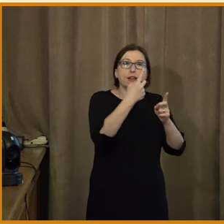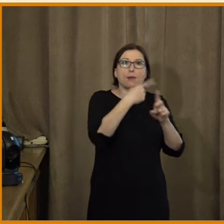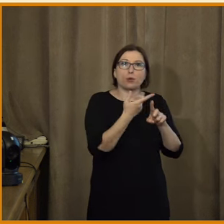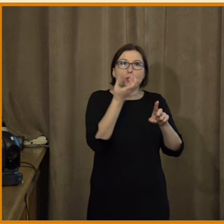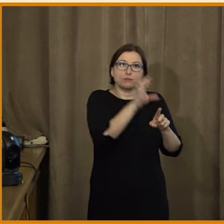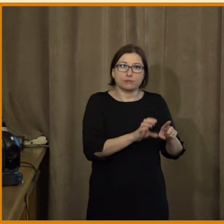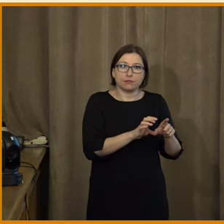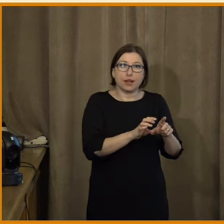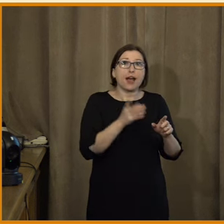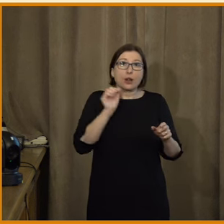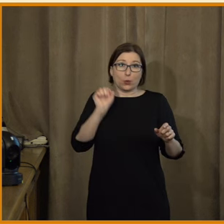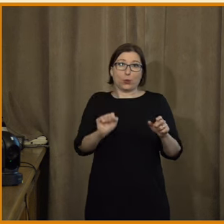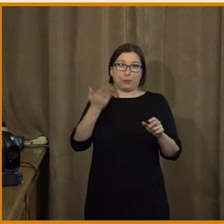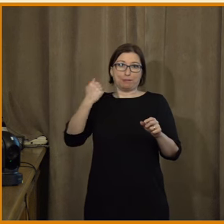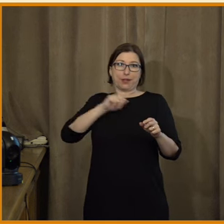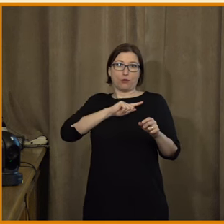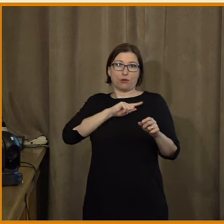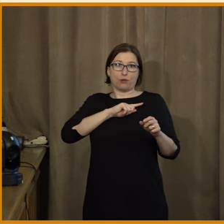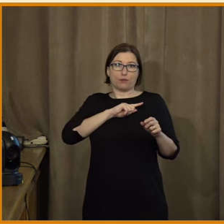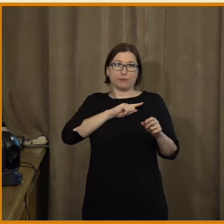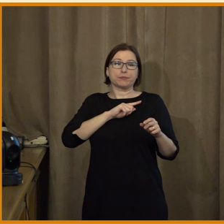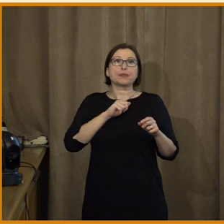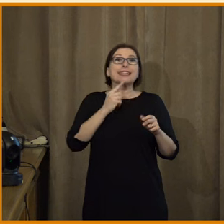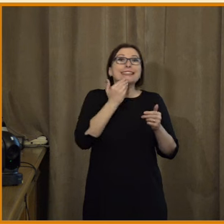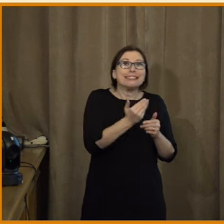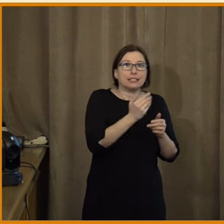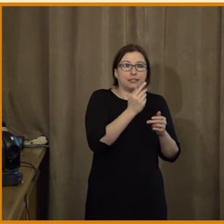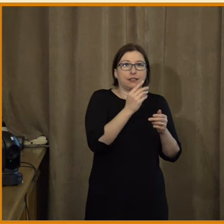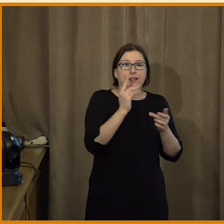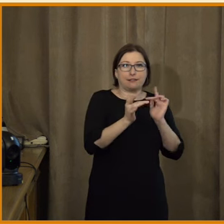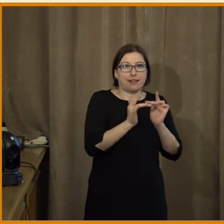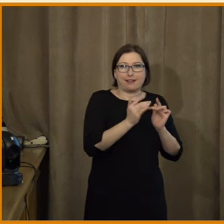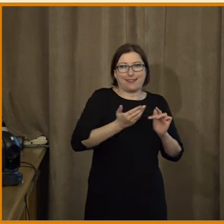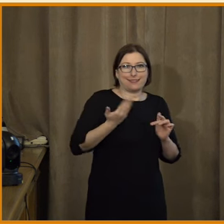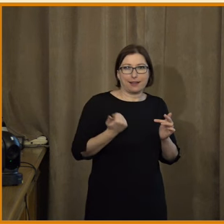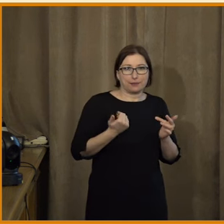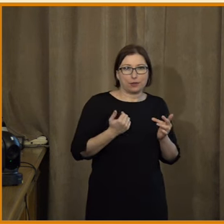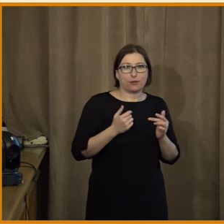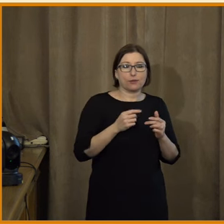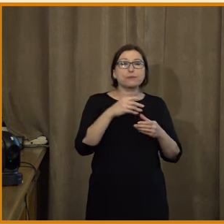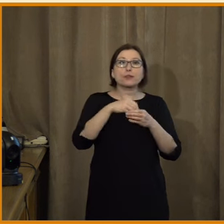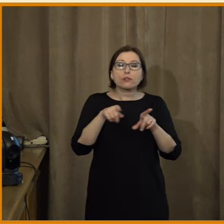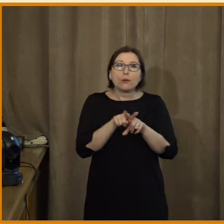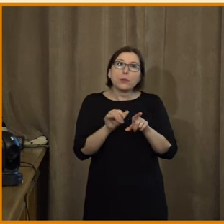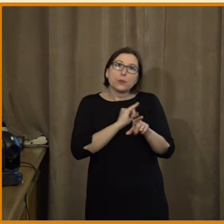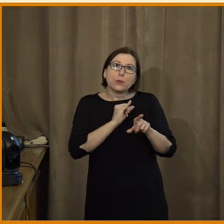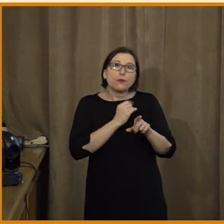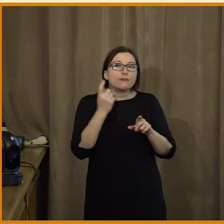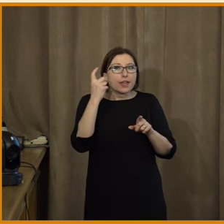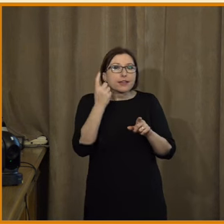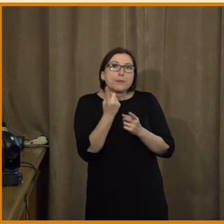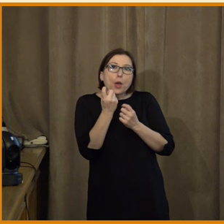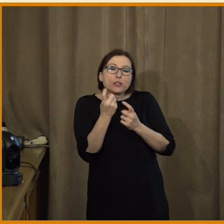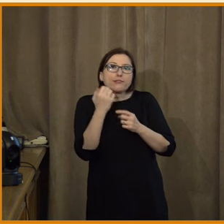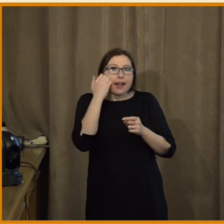Co z toho vyplývá, je, že ten dopad na toho jednotlivce tady velmi významně souvisí s tou motivací, ale zkoumat ty motivace je samozřejmě